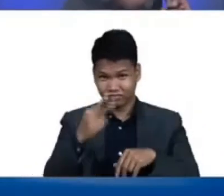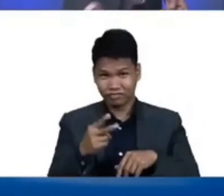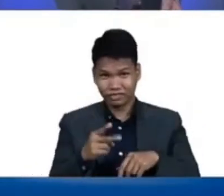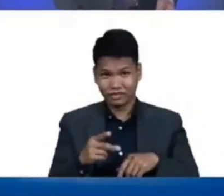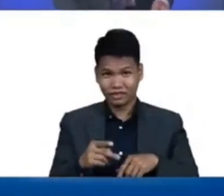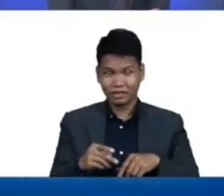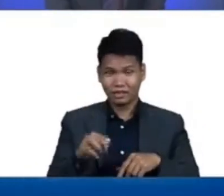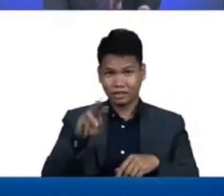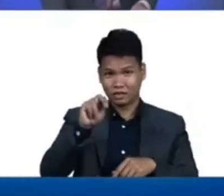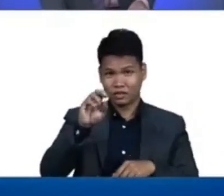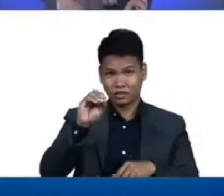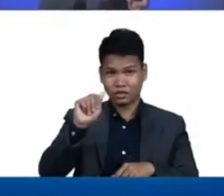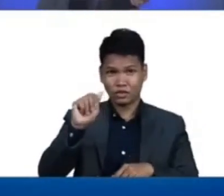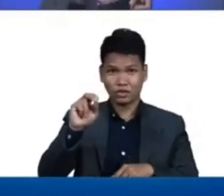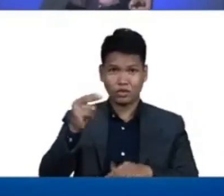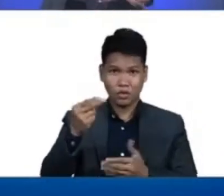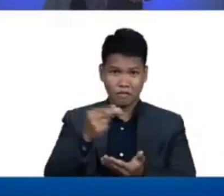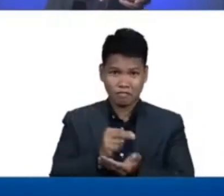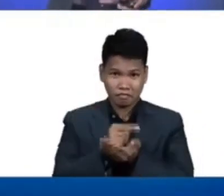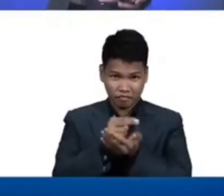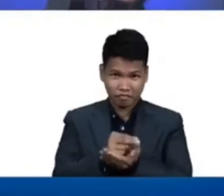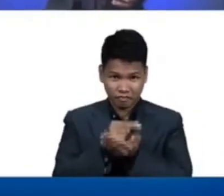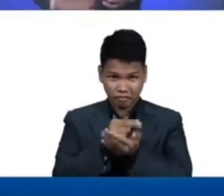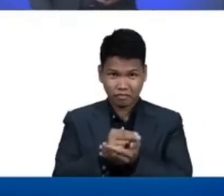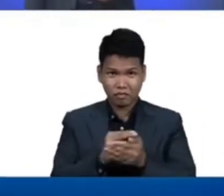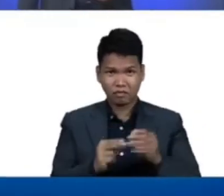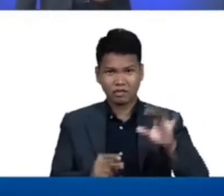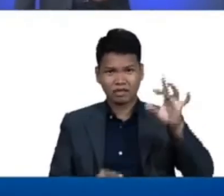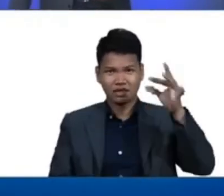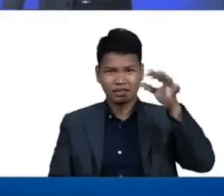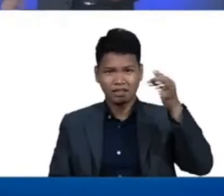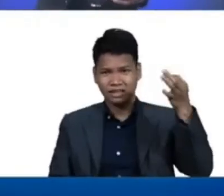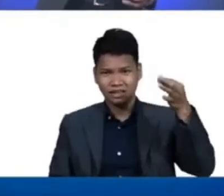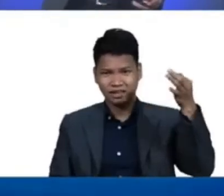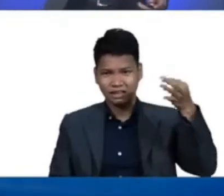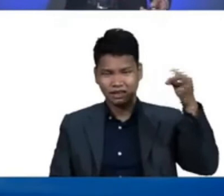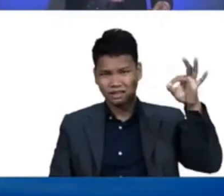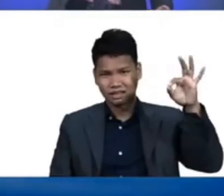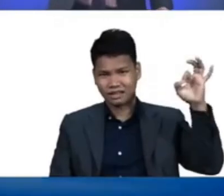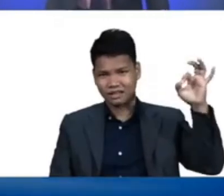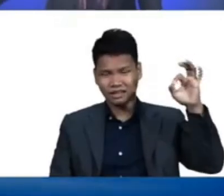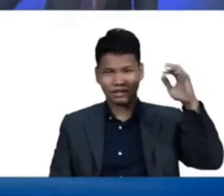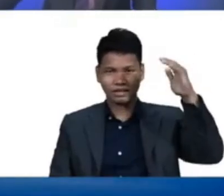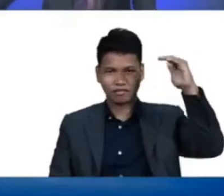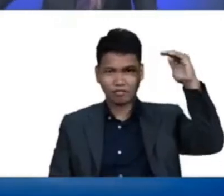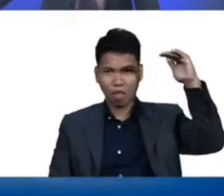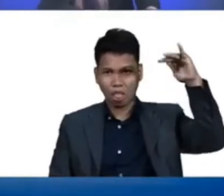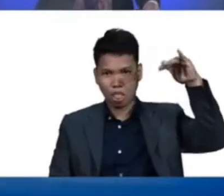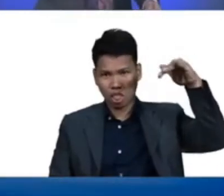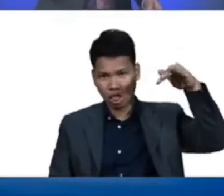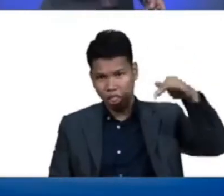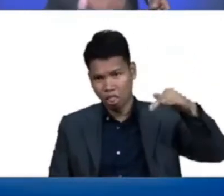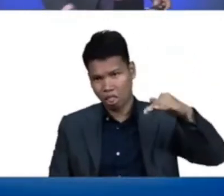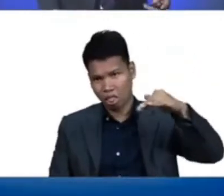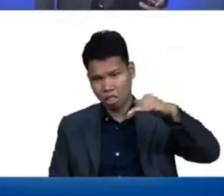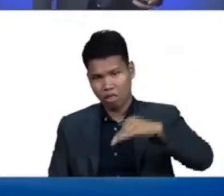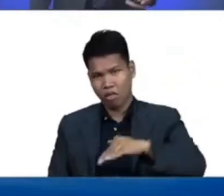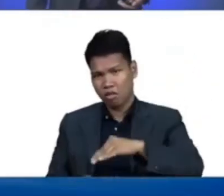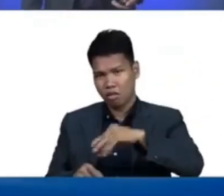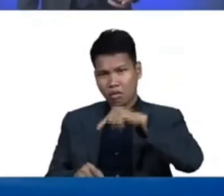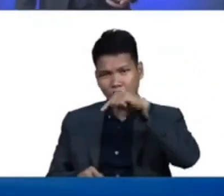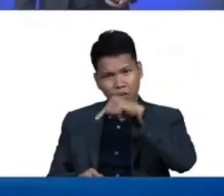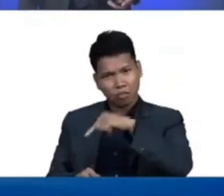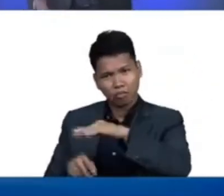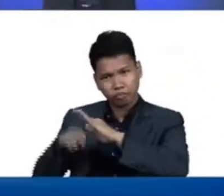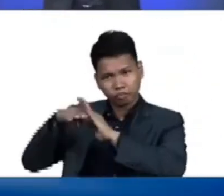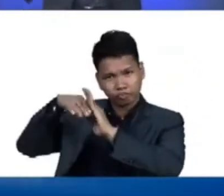sombra 900 pababa ng pababa ang buhay ng tao hanggang doon kay Moses na 120 na